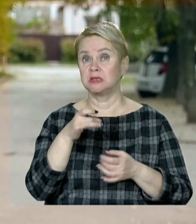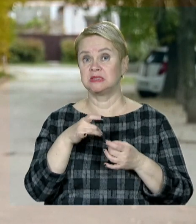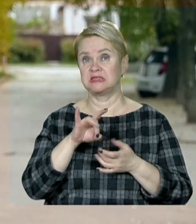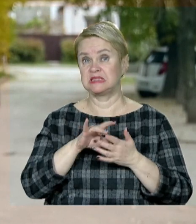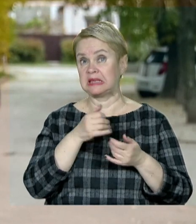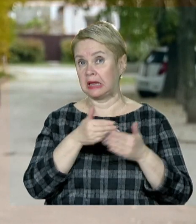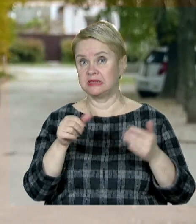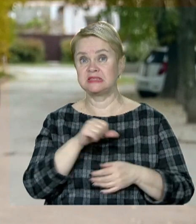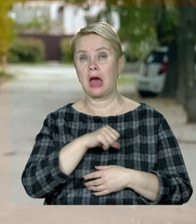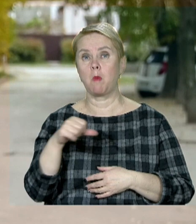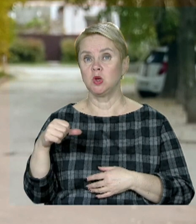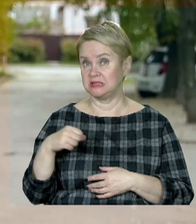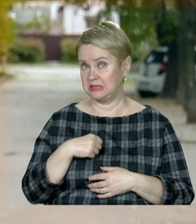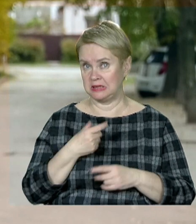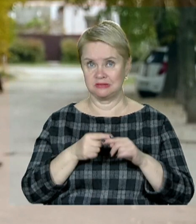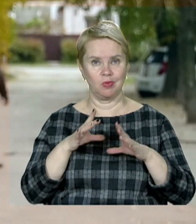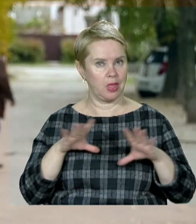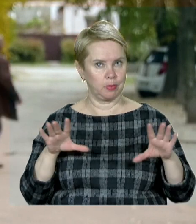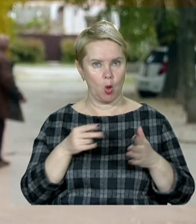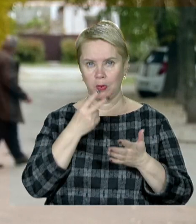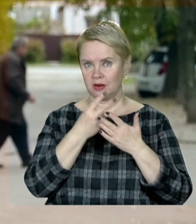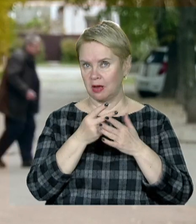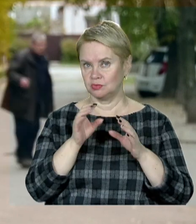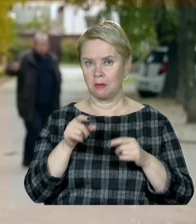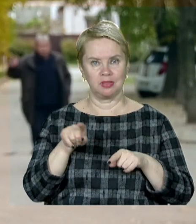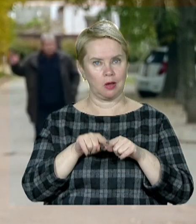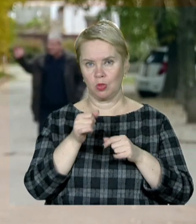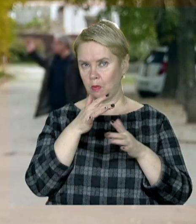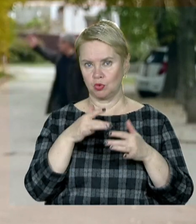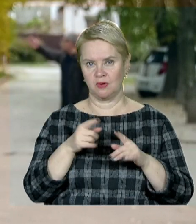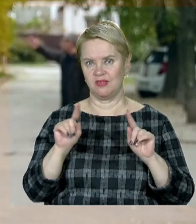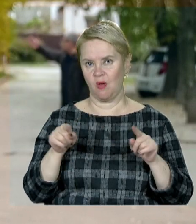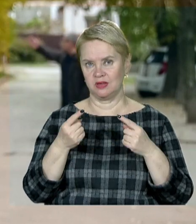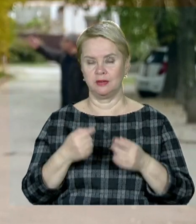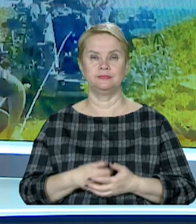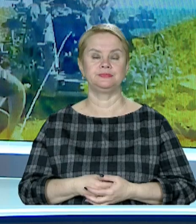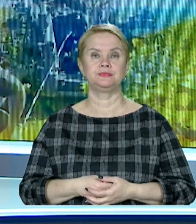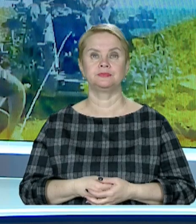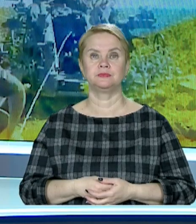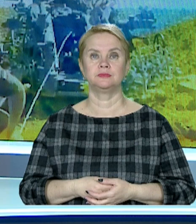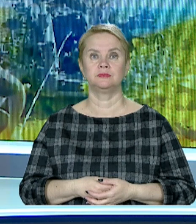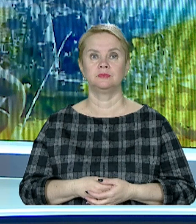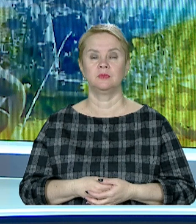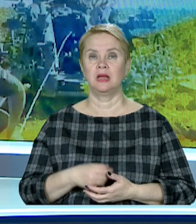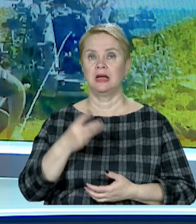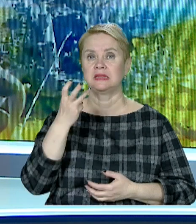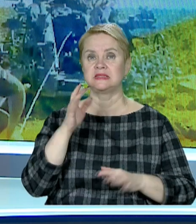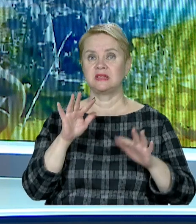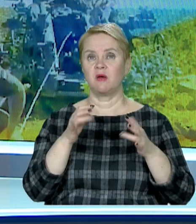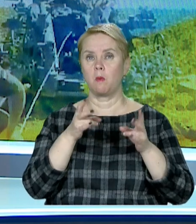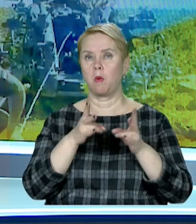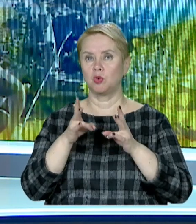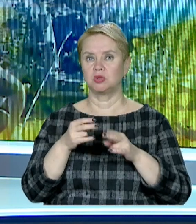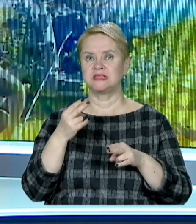самостійно співвласники і цього не було передбачено, на жаль, ми таки не можемо відновити. Понад 300 випадків